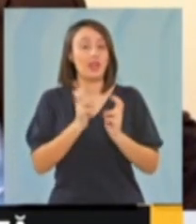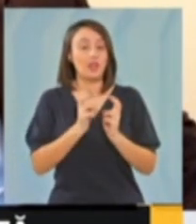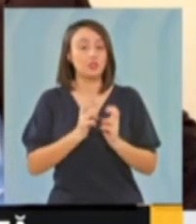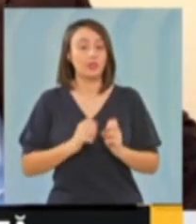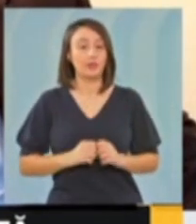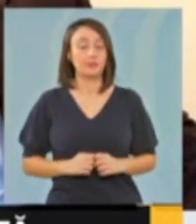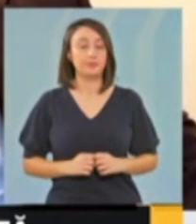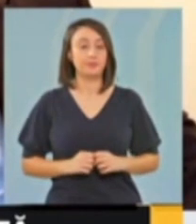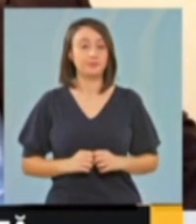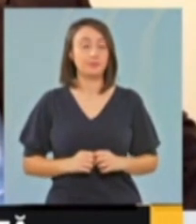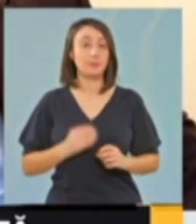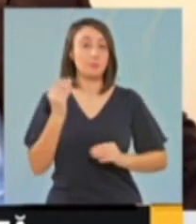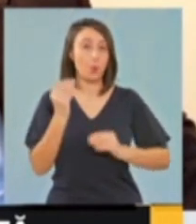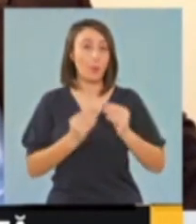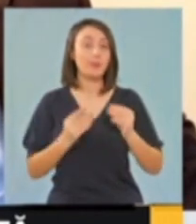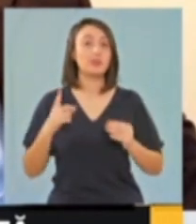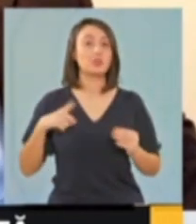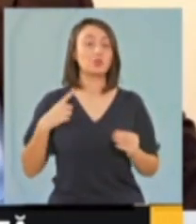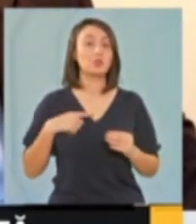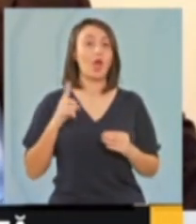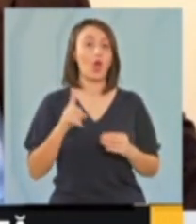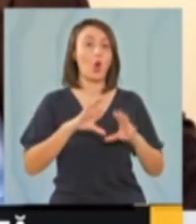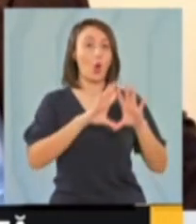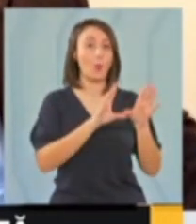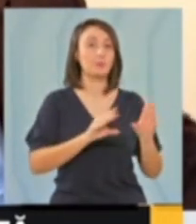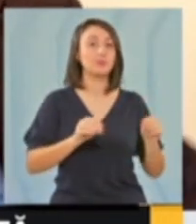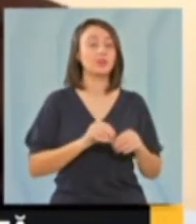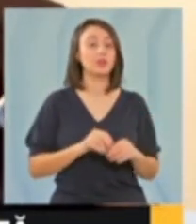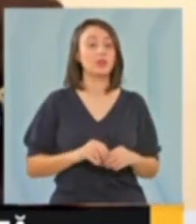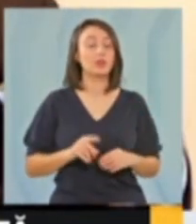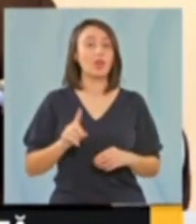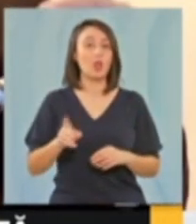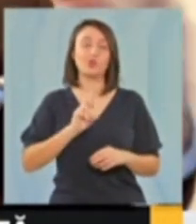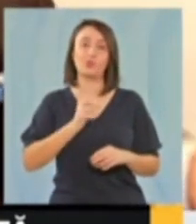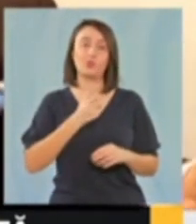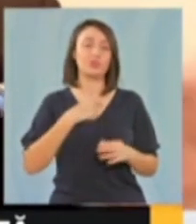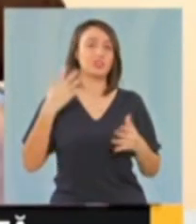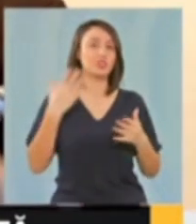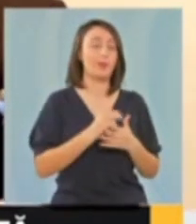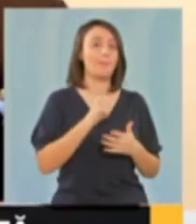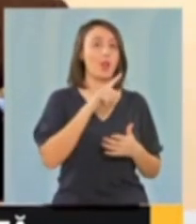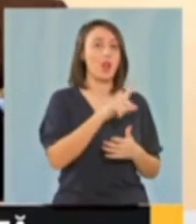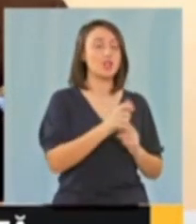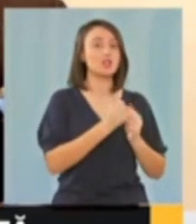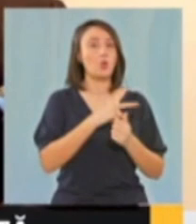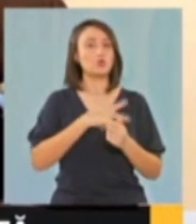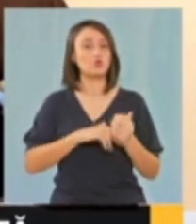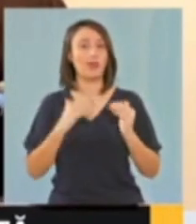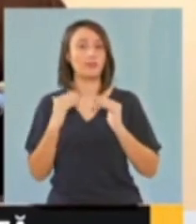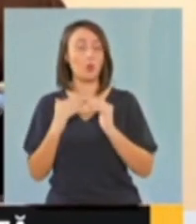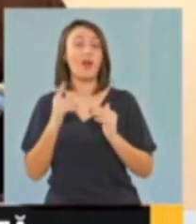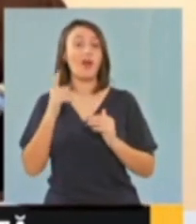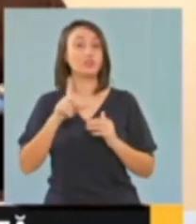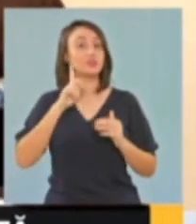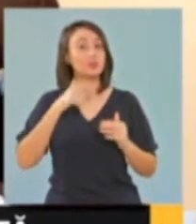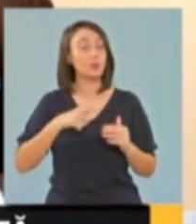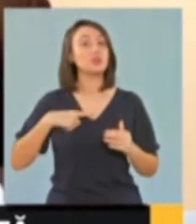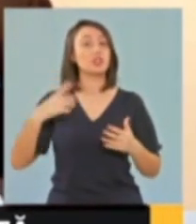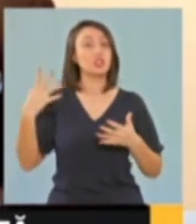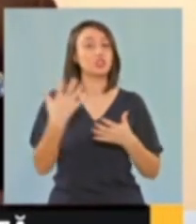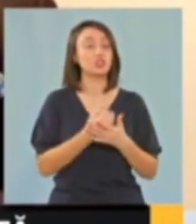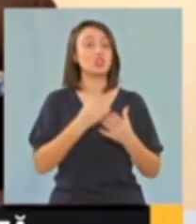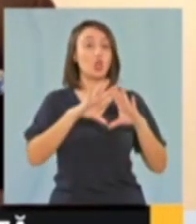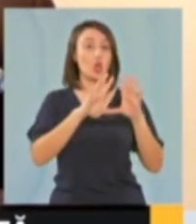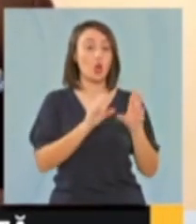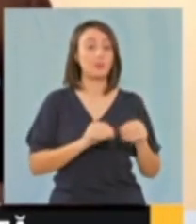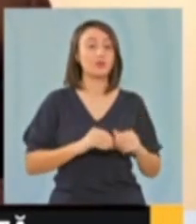problemele sunt ale românilor. Aici nu poate să câștige PNL sau PSD. Aici trebuie să câștige românii,